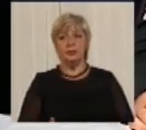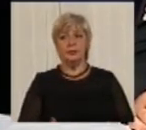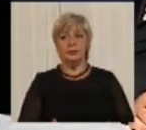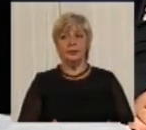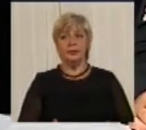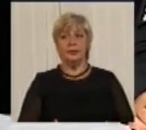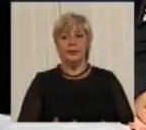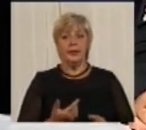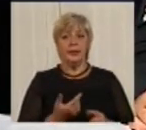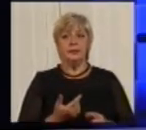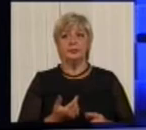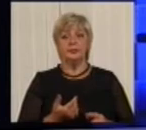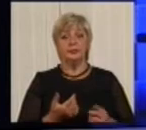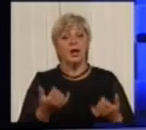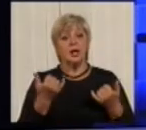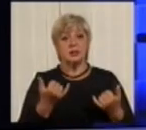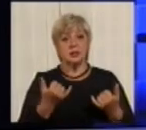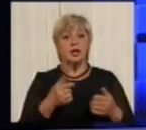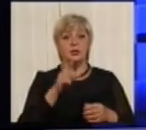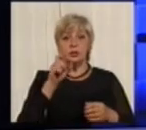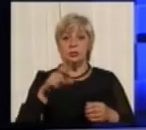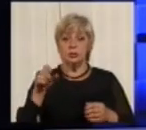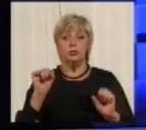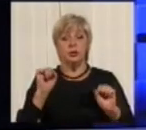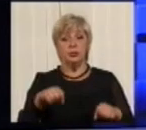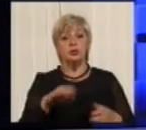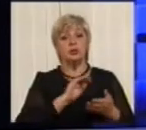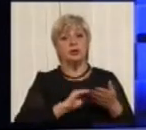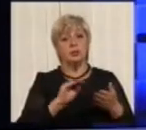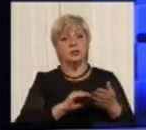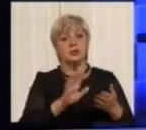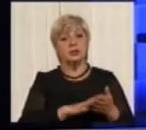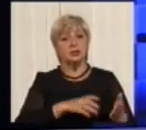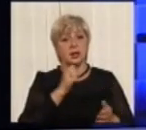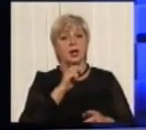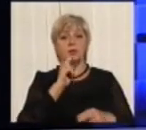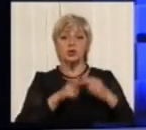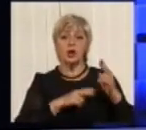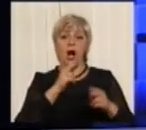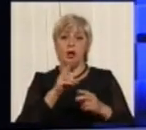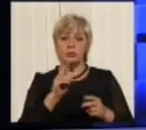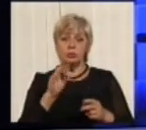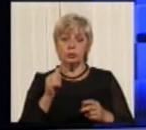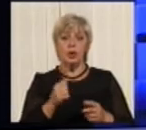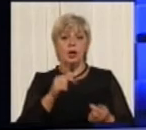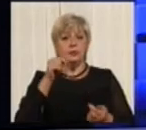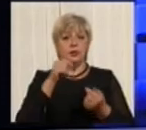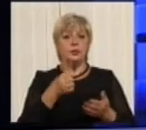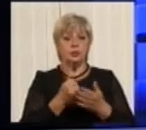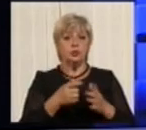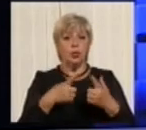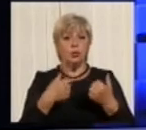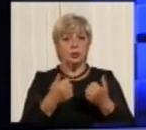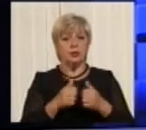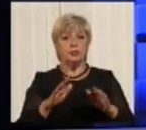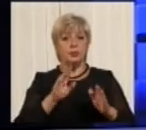потрібно лишатися, але зараз люди, вони можуть написати заяву, скаргу, відповідно, до органів місцевої